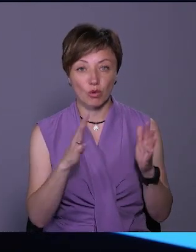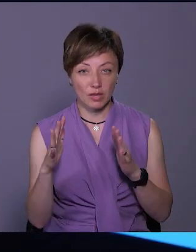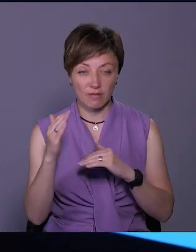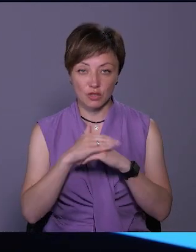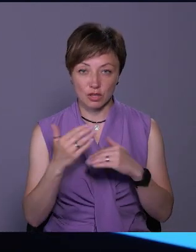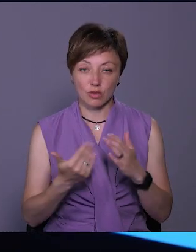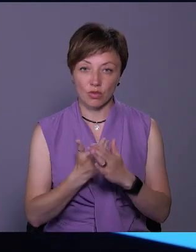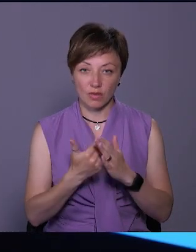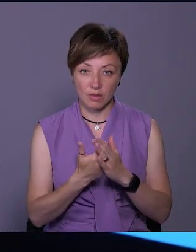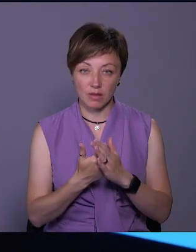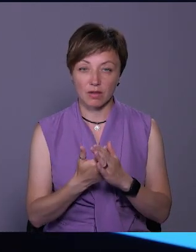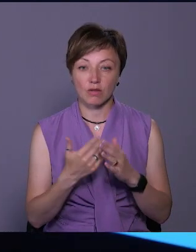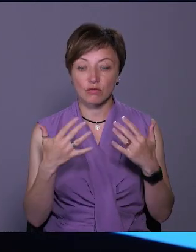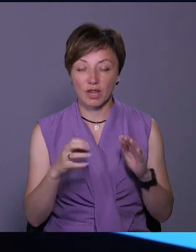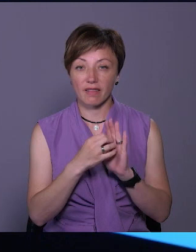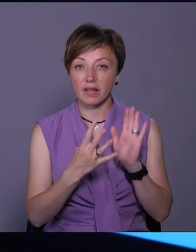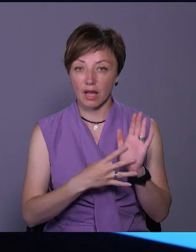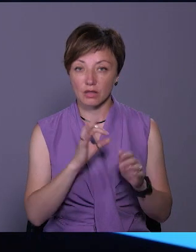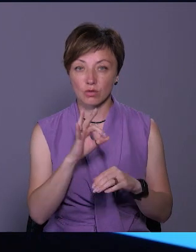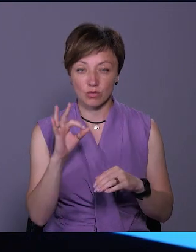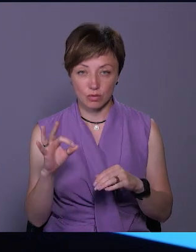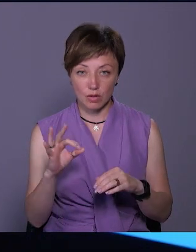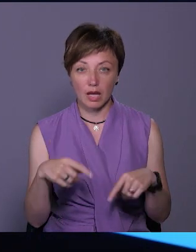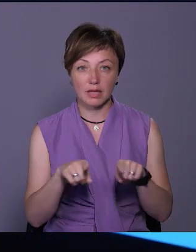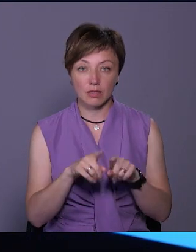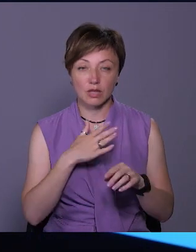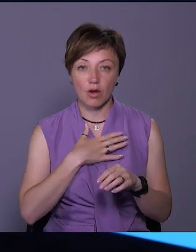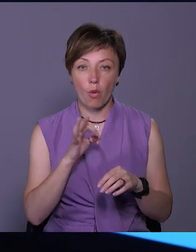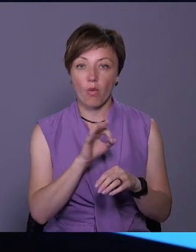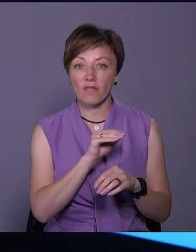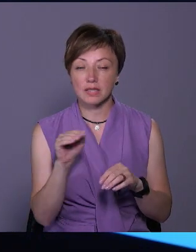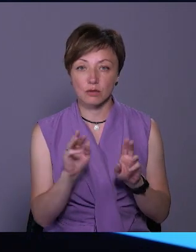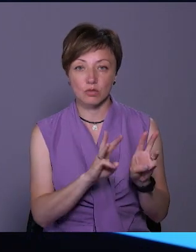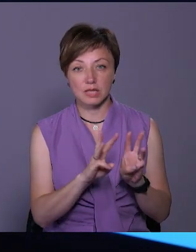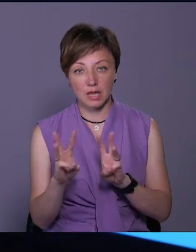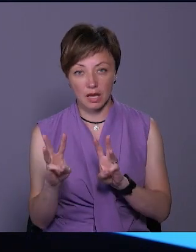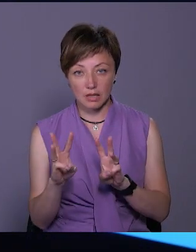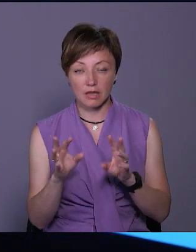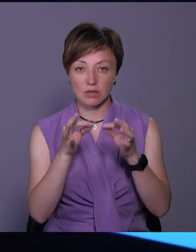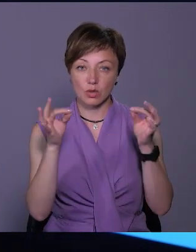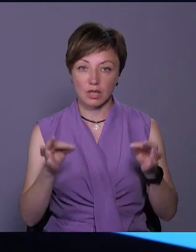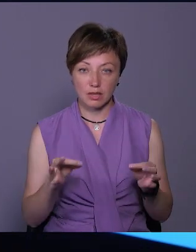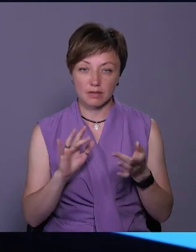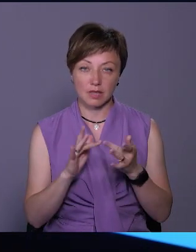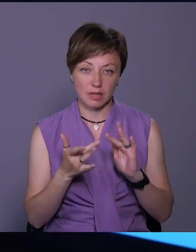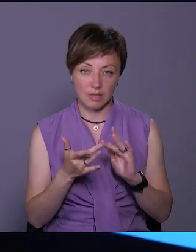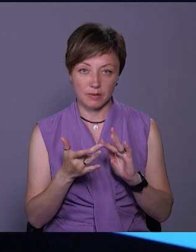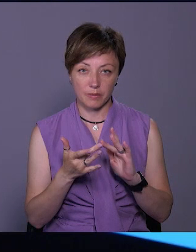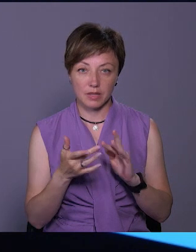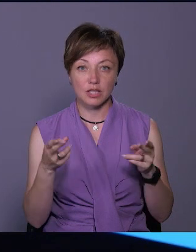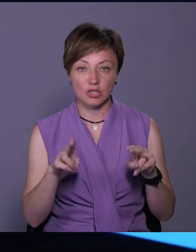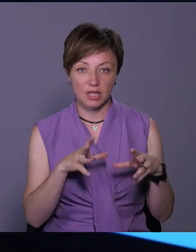у вечірньому випуску новин. Він вже о 19-й, а також на нашому офіційному сайті та на сторінках у соціальних мережах.